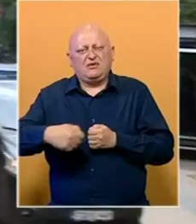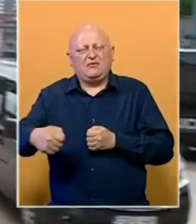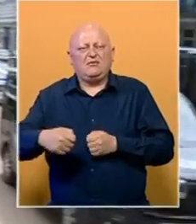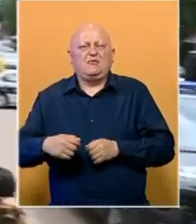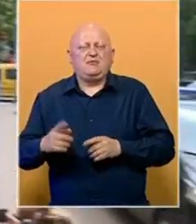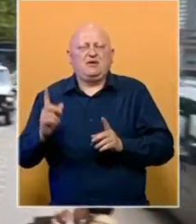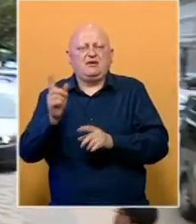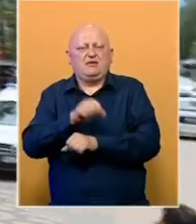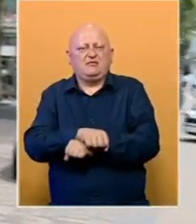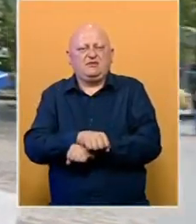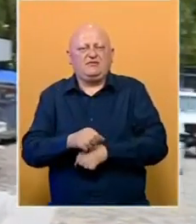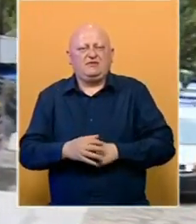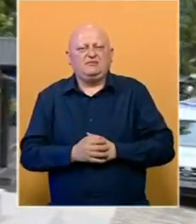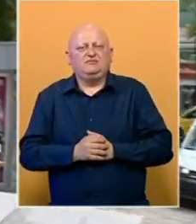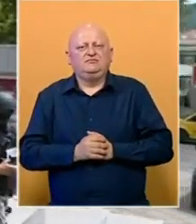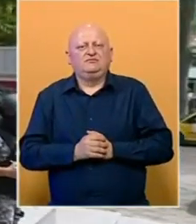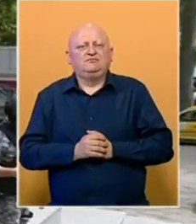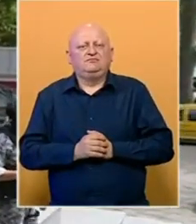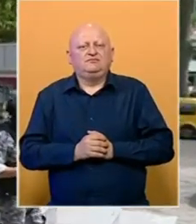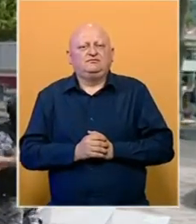podnošenju prijedloga za odrađivanje mjere pritvora.